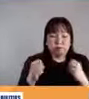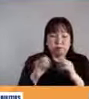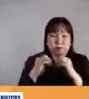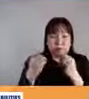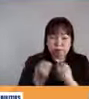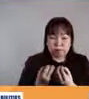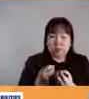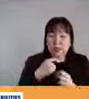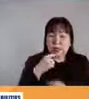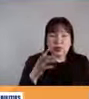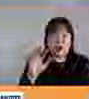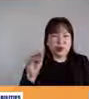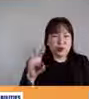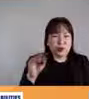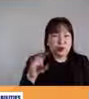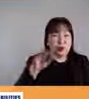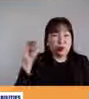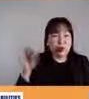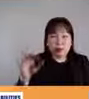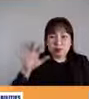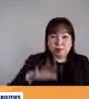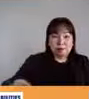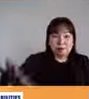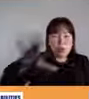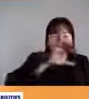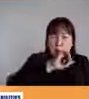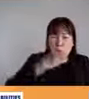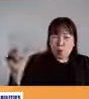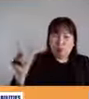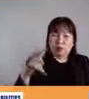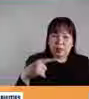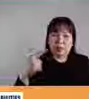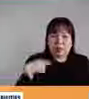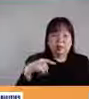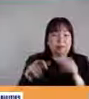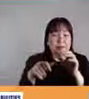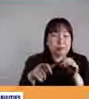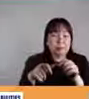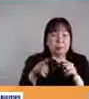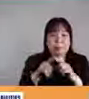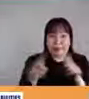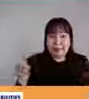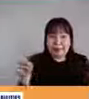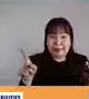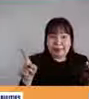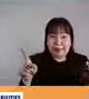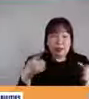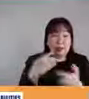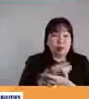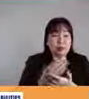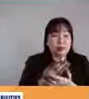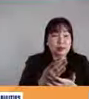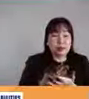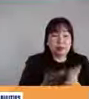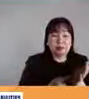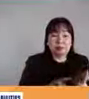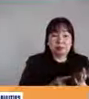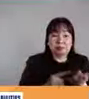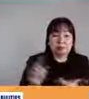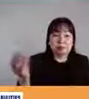population ay may kapansanan however yung budget na binidugay sa